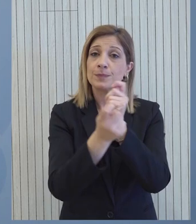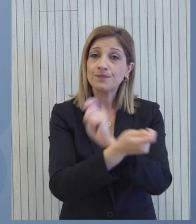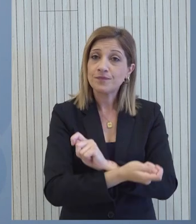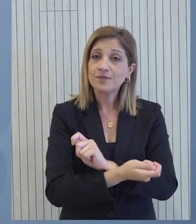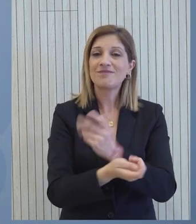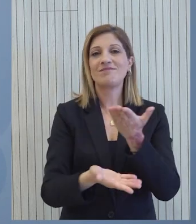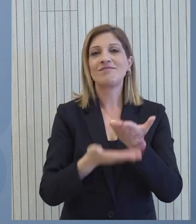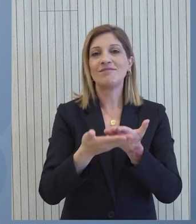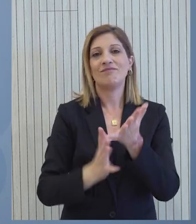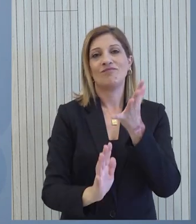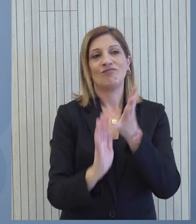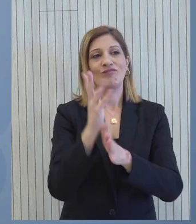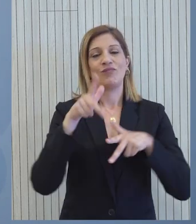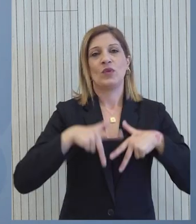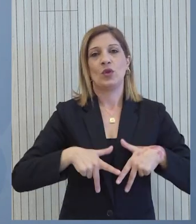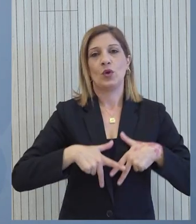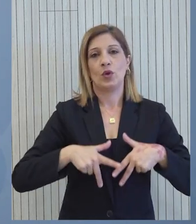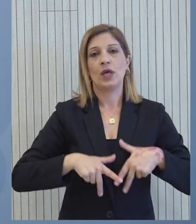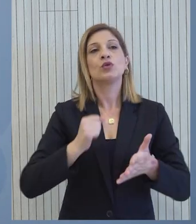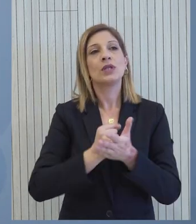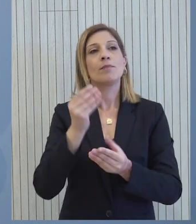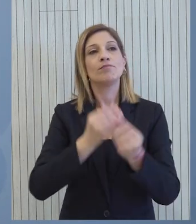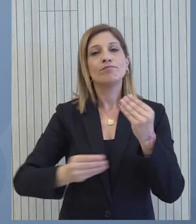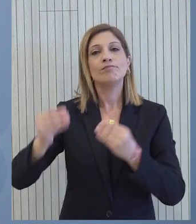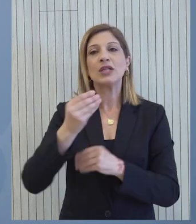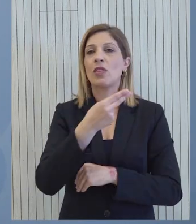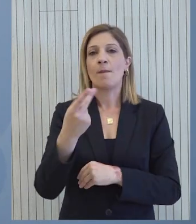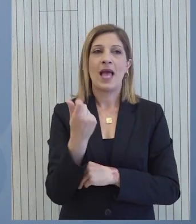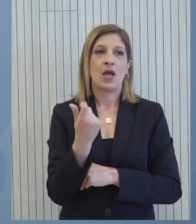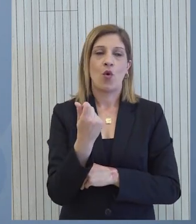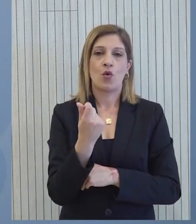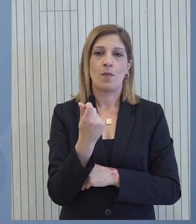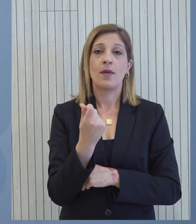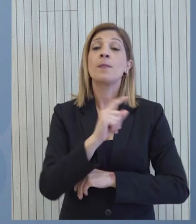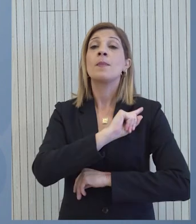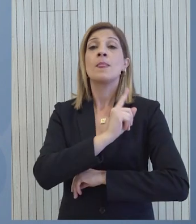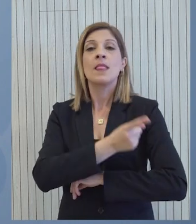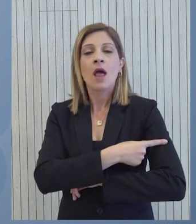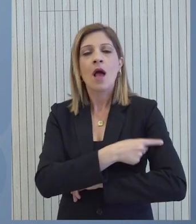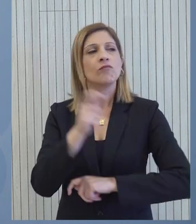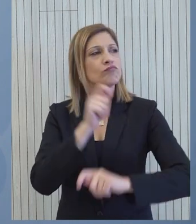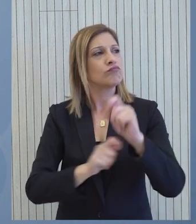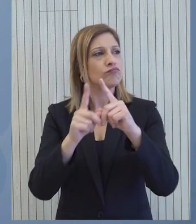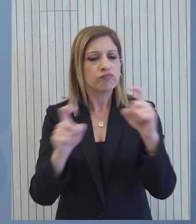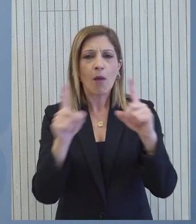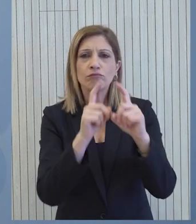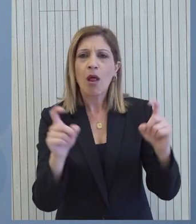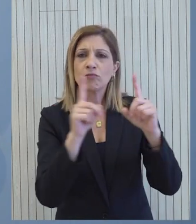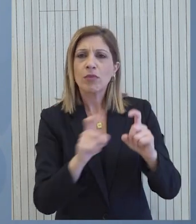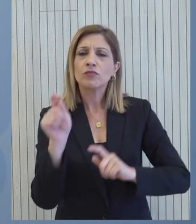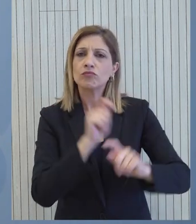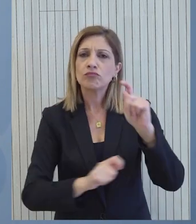καταλητικά στον εξυγχρονισμό του κράτους και την περαιτέρω θωράκηση της οικονομίας μας. Η δυναμική υλοποίηση έργων ενεργειακής υποδομής